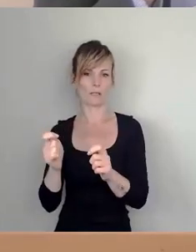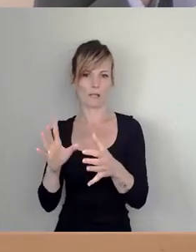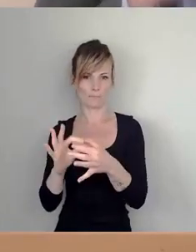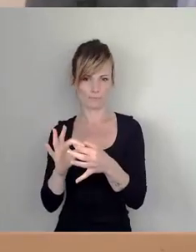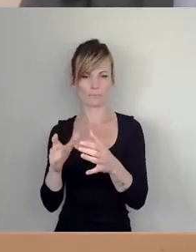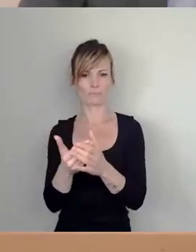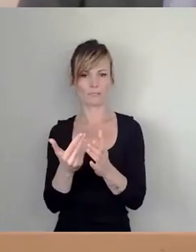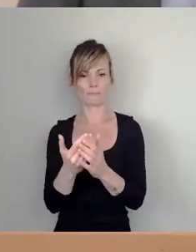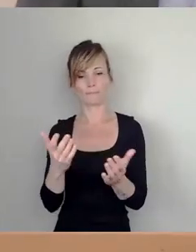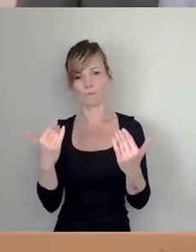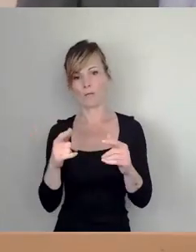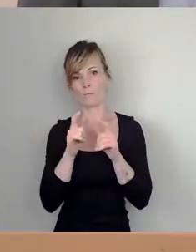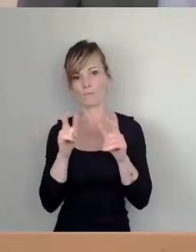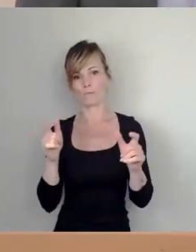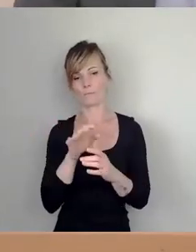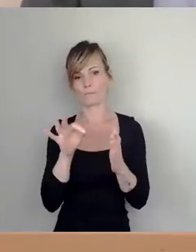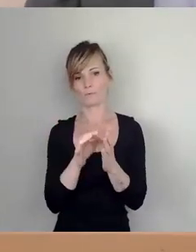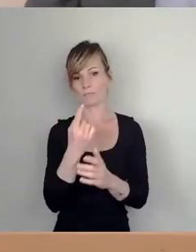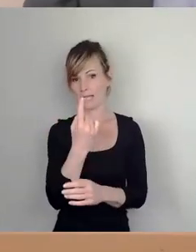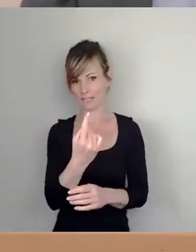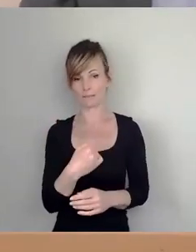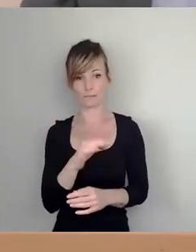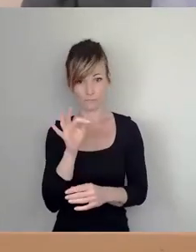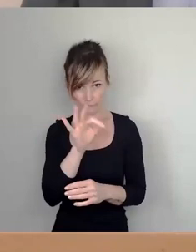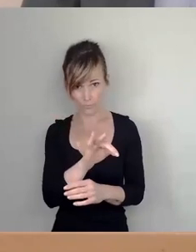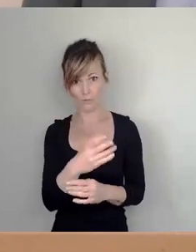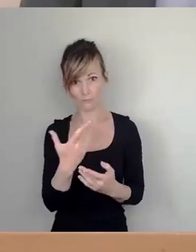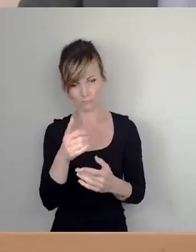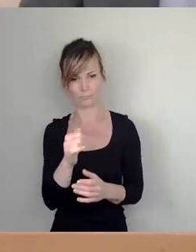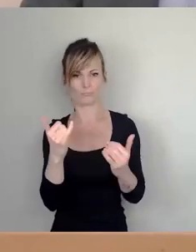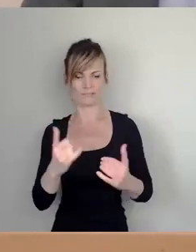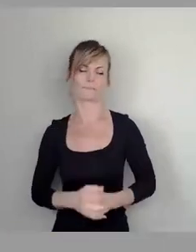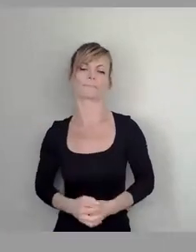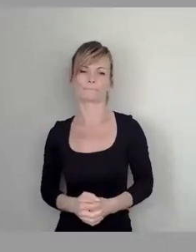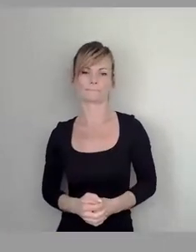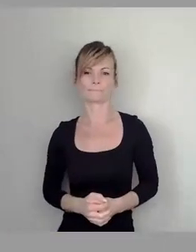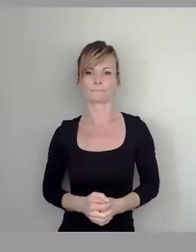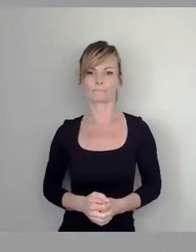zunächst auf Punkt 1. Wer hier seine Zustimmung geben kann, den bitte ich um das Stimmzeichen.